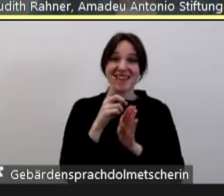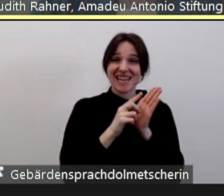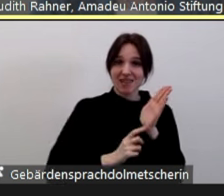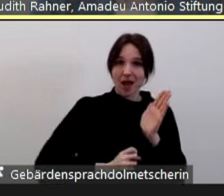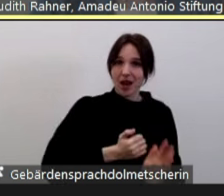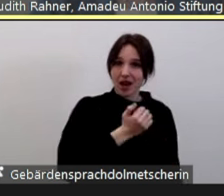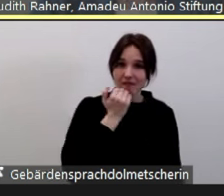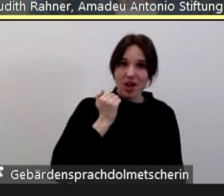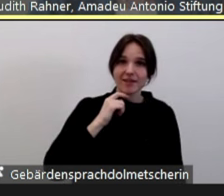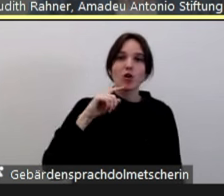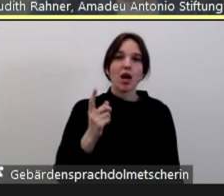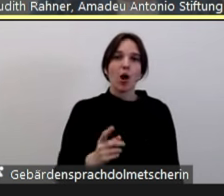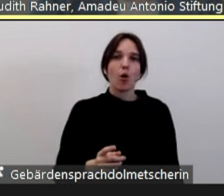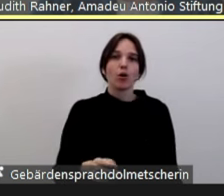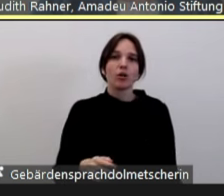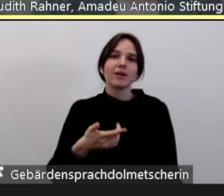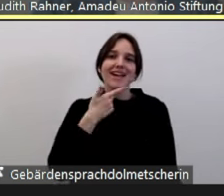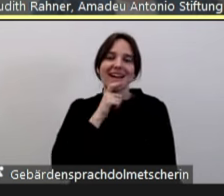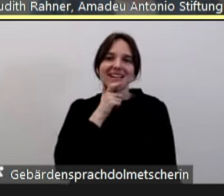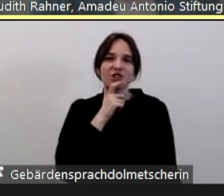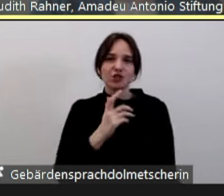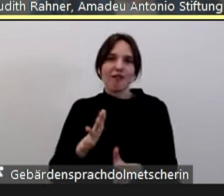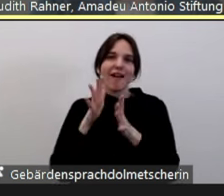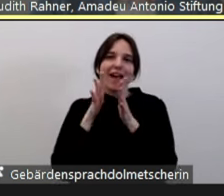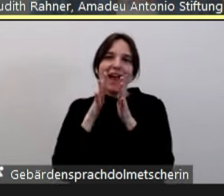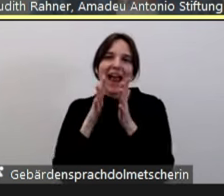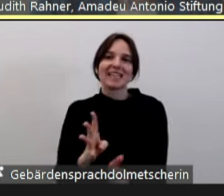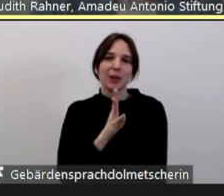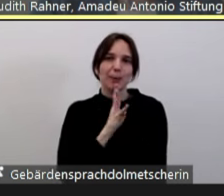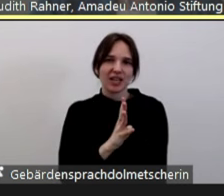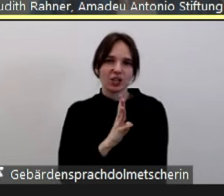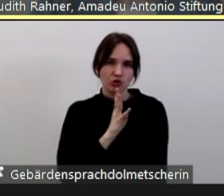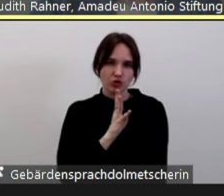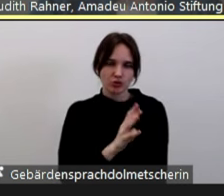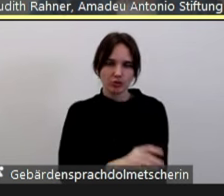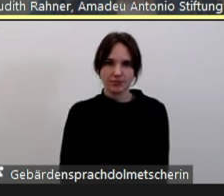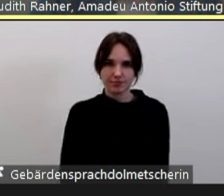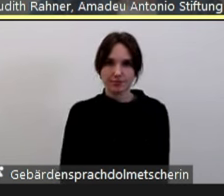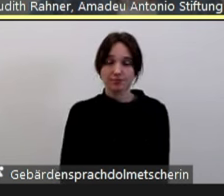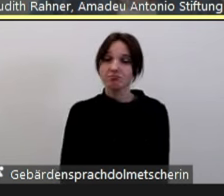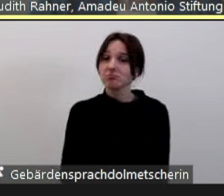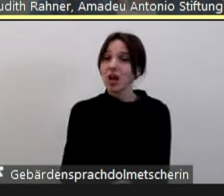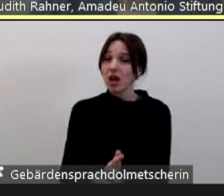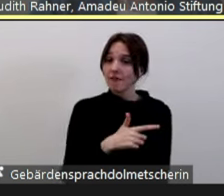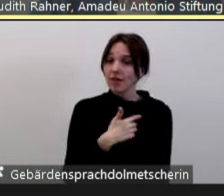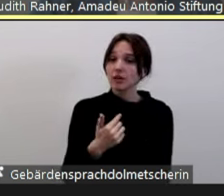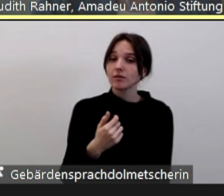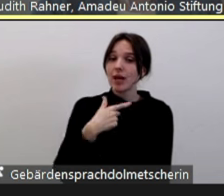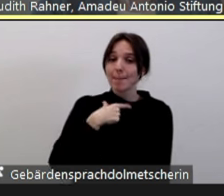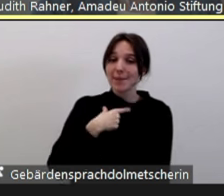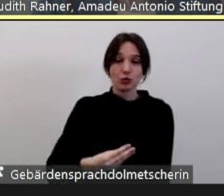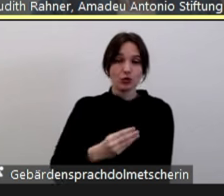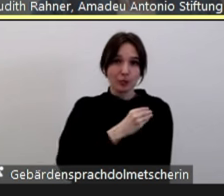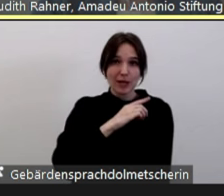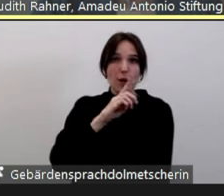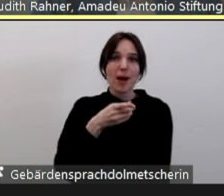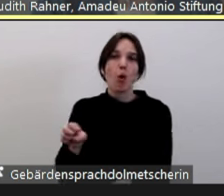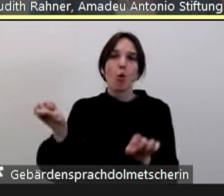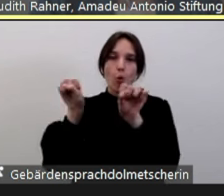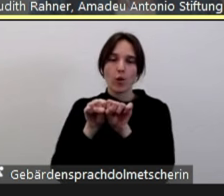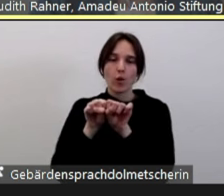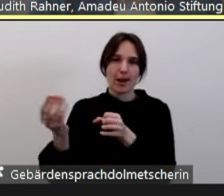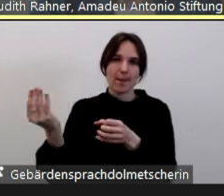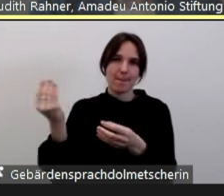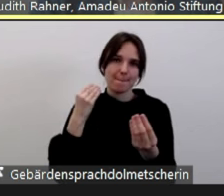verwundern. Hans hatte das ja auch gesagt. Wir sind ja auch, bei uns kann man die Sachen ja auch online melden. Wir sind auch näher am digitalen Raum. Da gibt es auch eine höhere